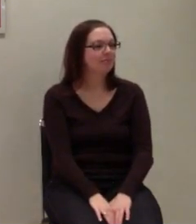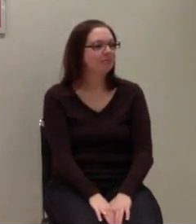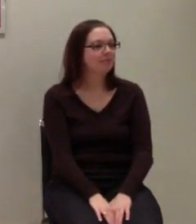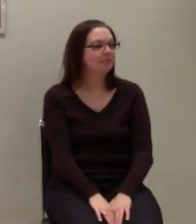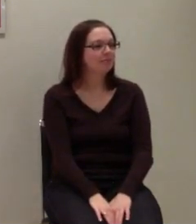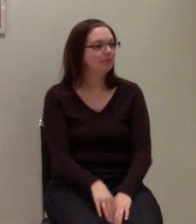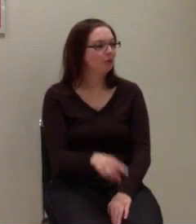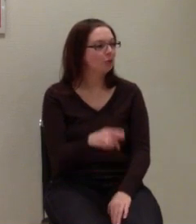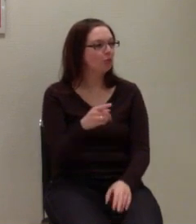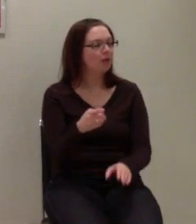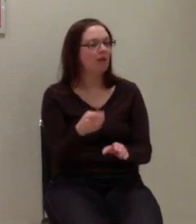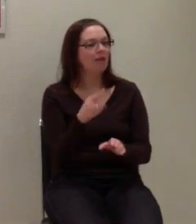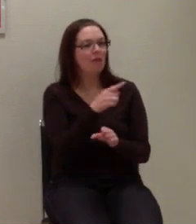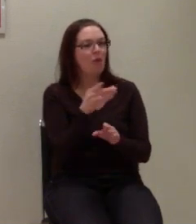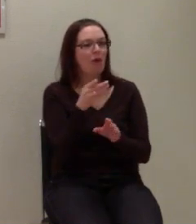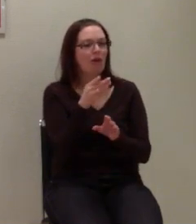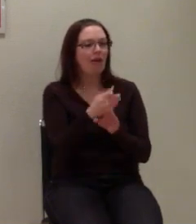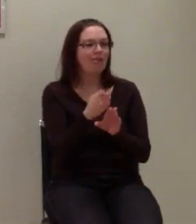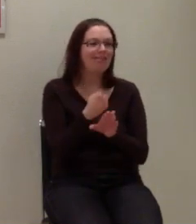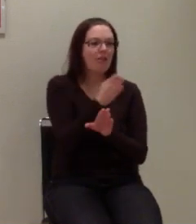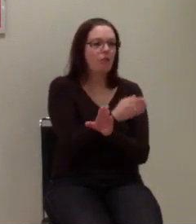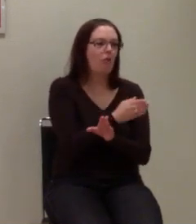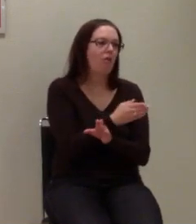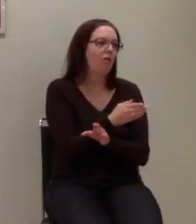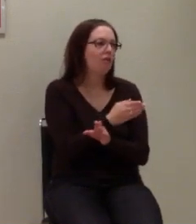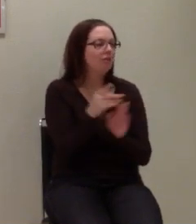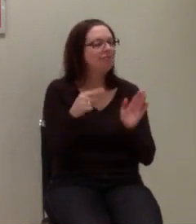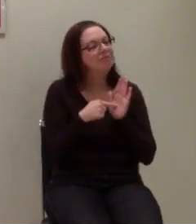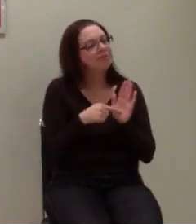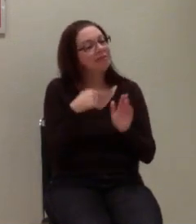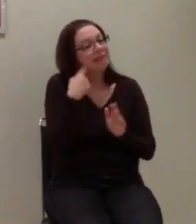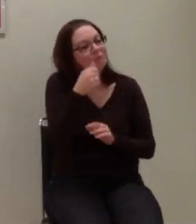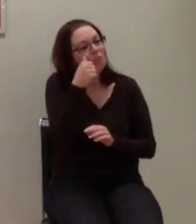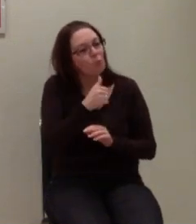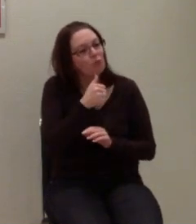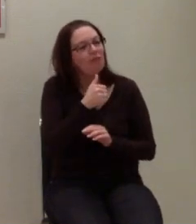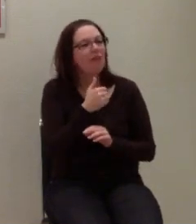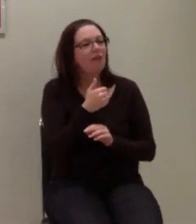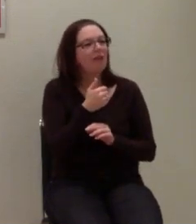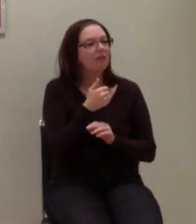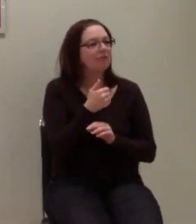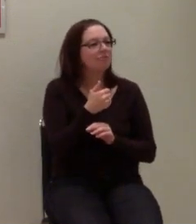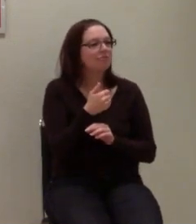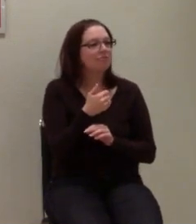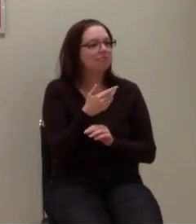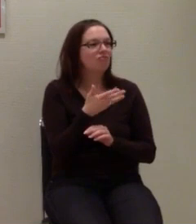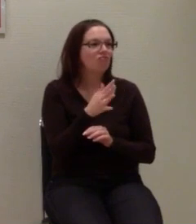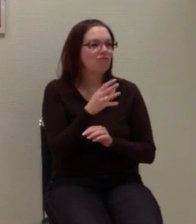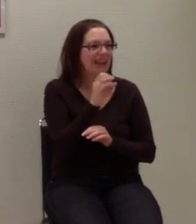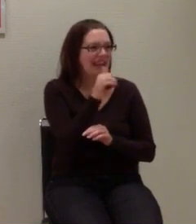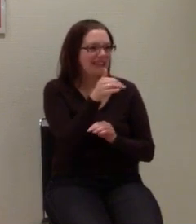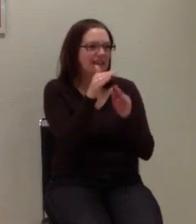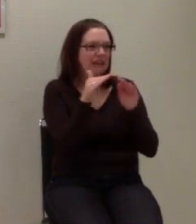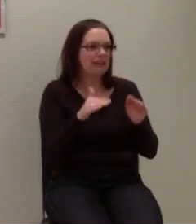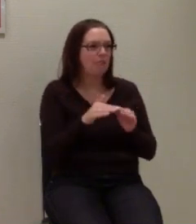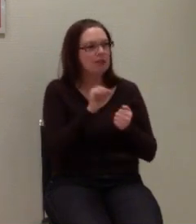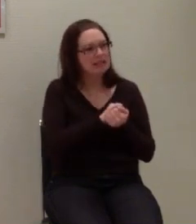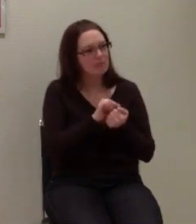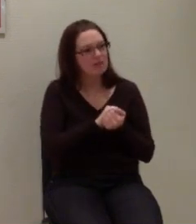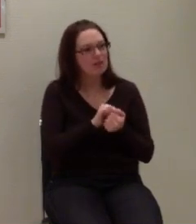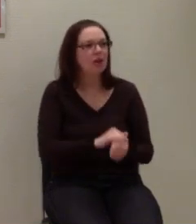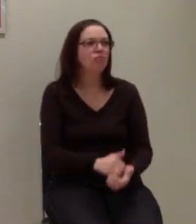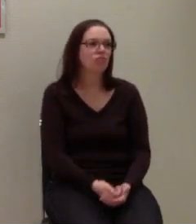Wochenende vorher mit dem Hinweis am 3. Dezember ist... Dass wir am 1. Dezember was machen, dass wir ein Samstag...